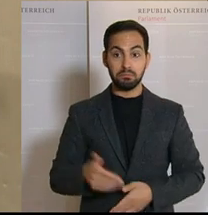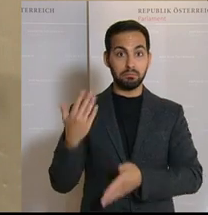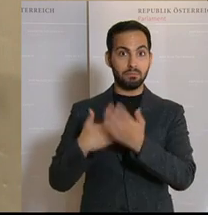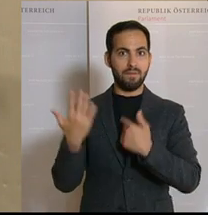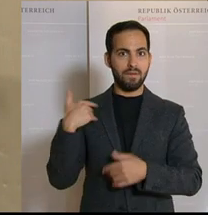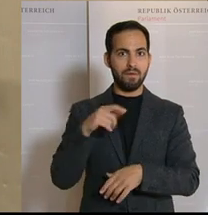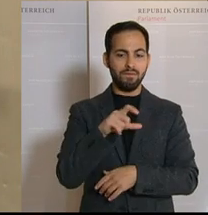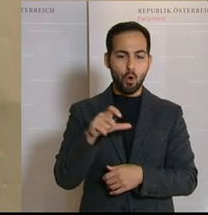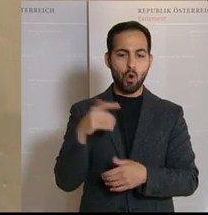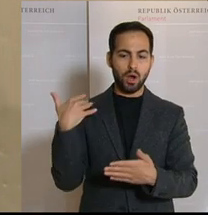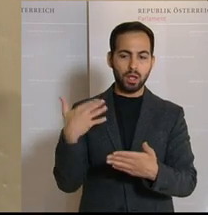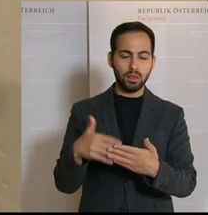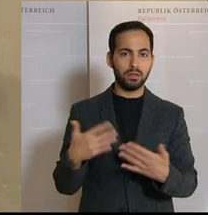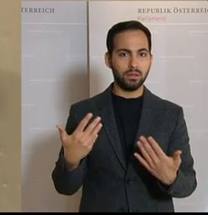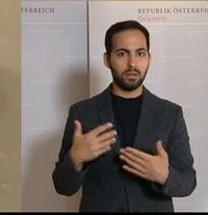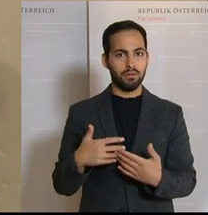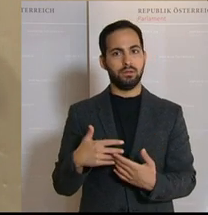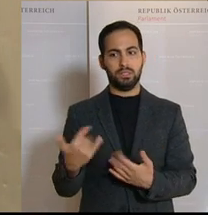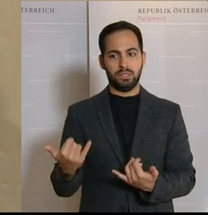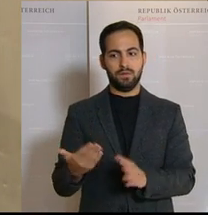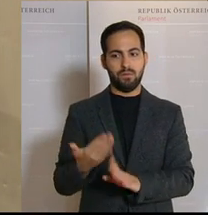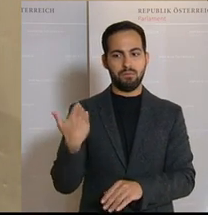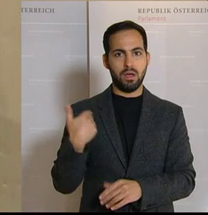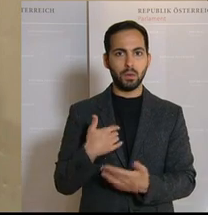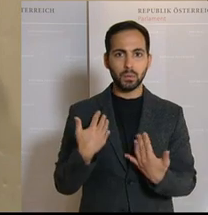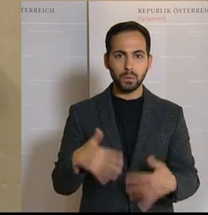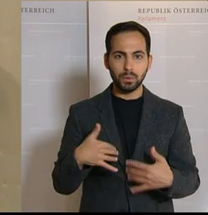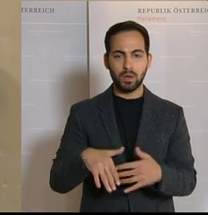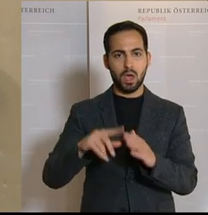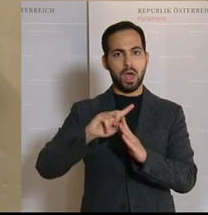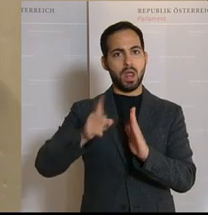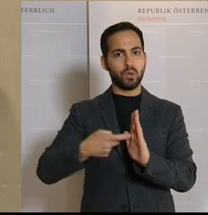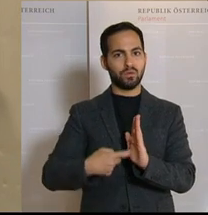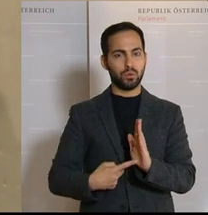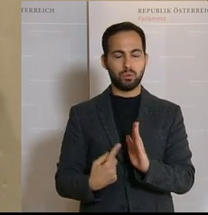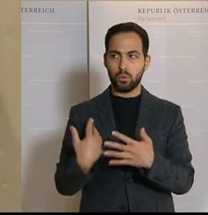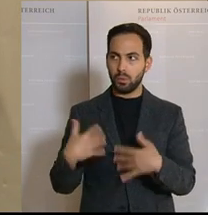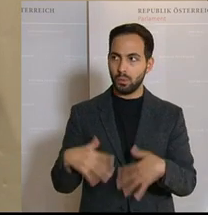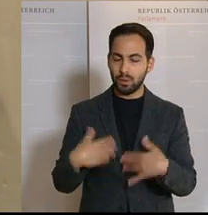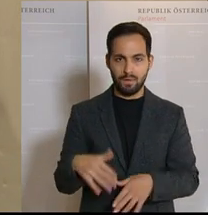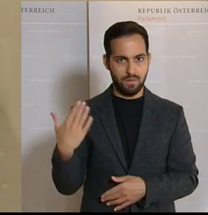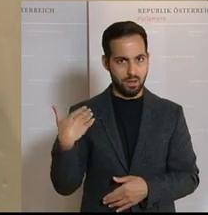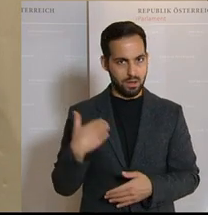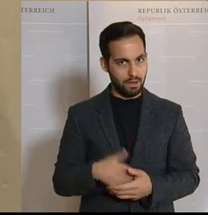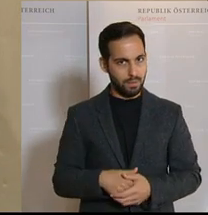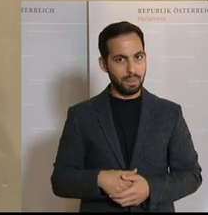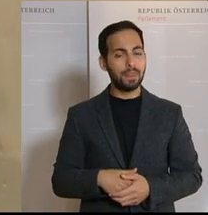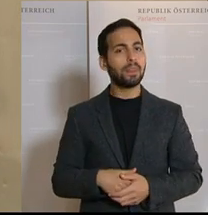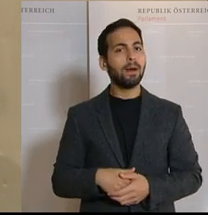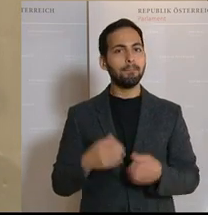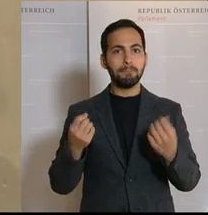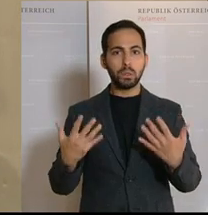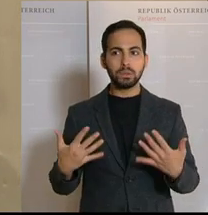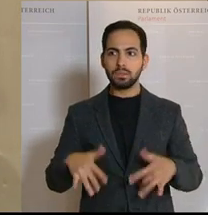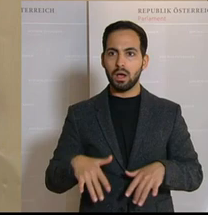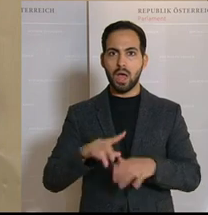jetzt hinter uns, die uns vor großen Herausforderungen gestellt haben. Wir waren auf einmal mit der